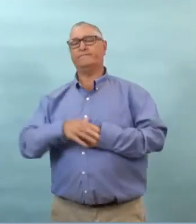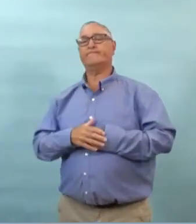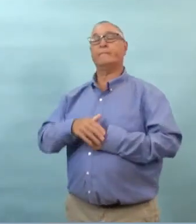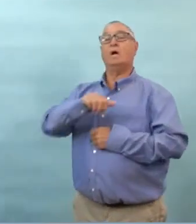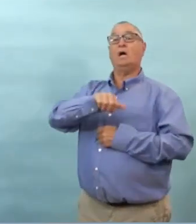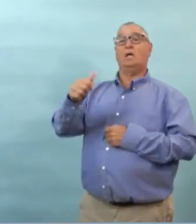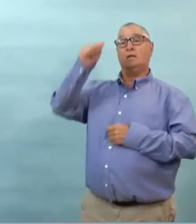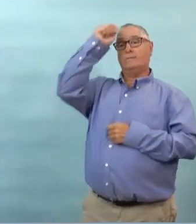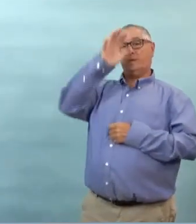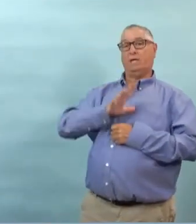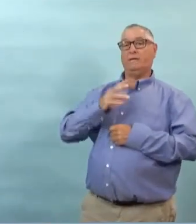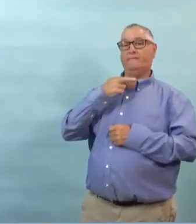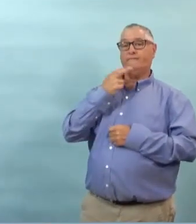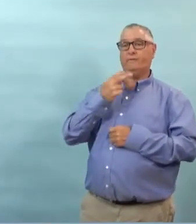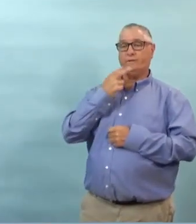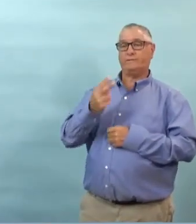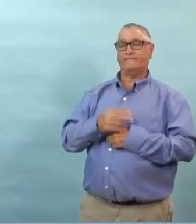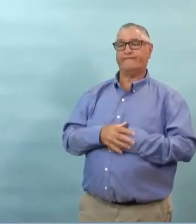ces augmentations de chiffres